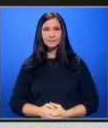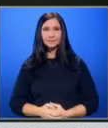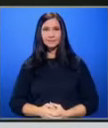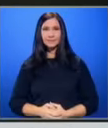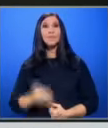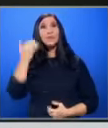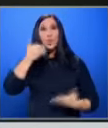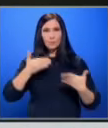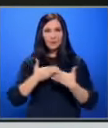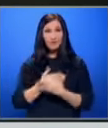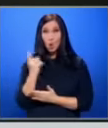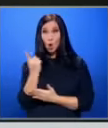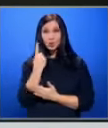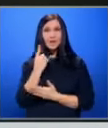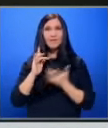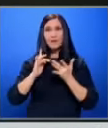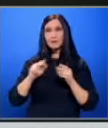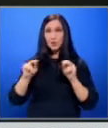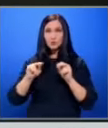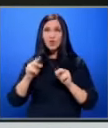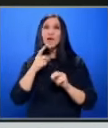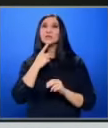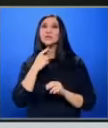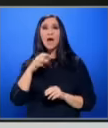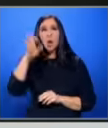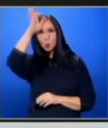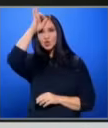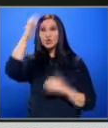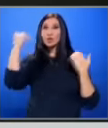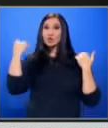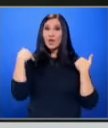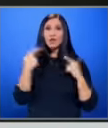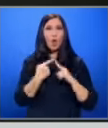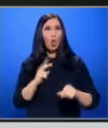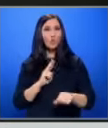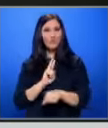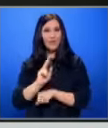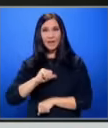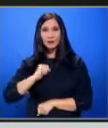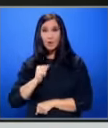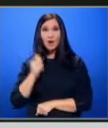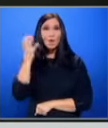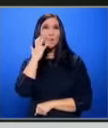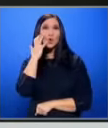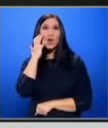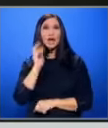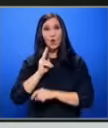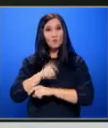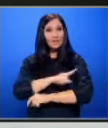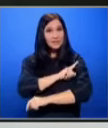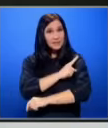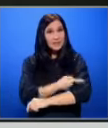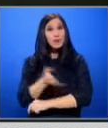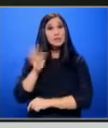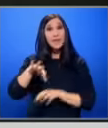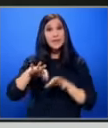Добър вечер Освен онлайн обучение за ученици И студенти От 12 януари в Бургаско Влизат в сила следните